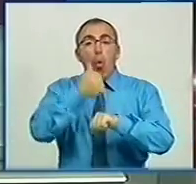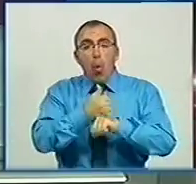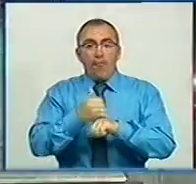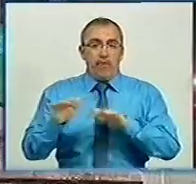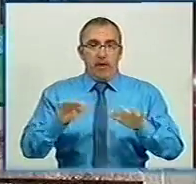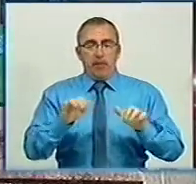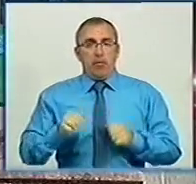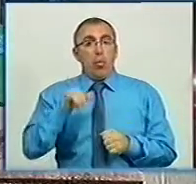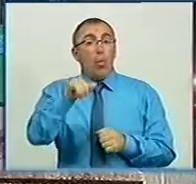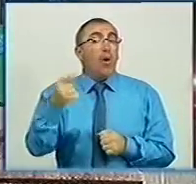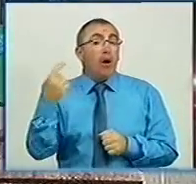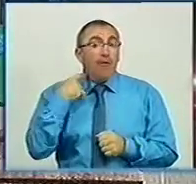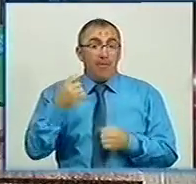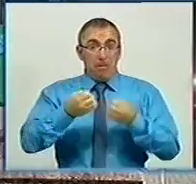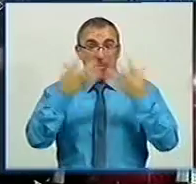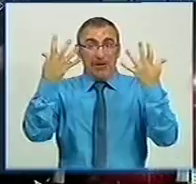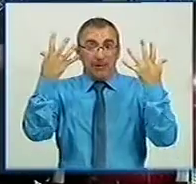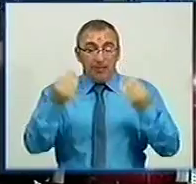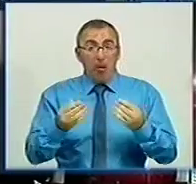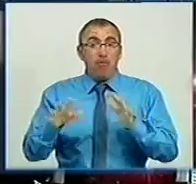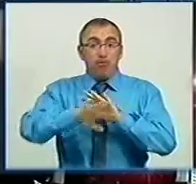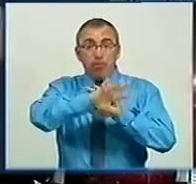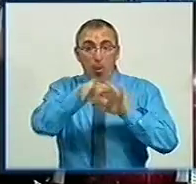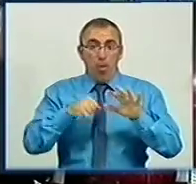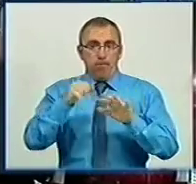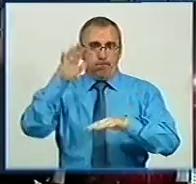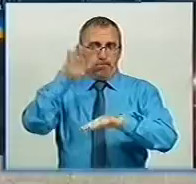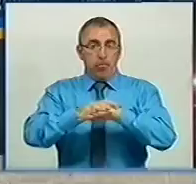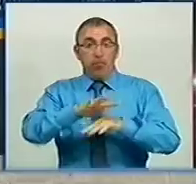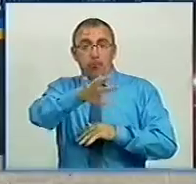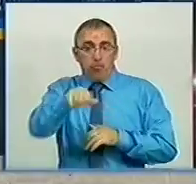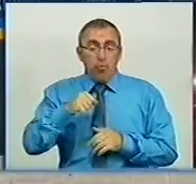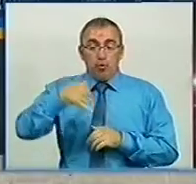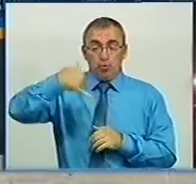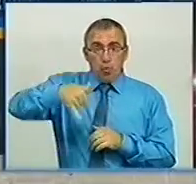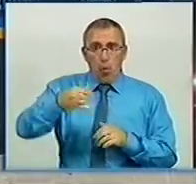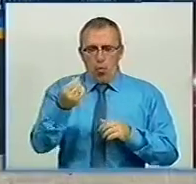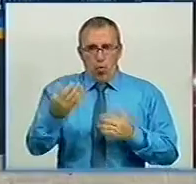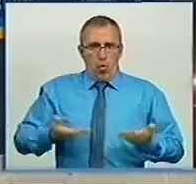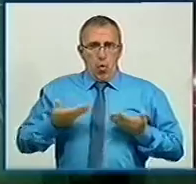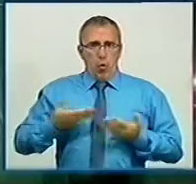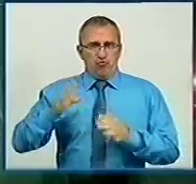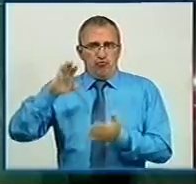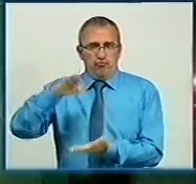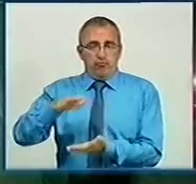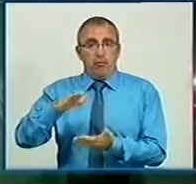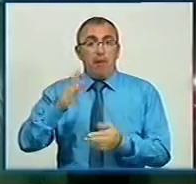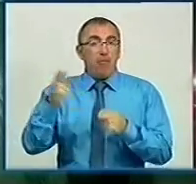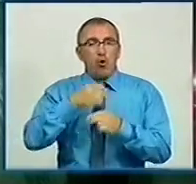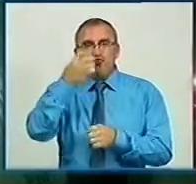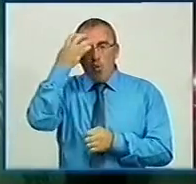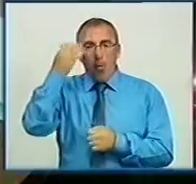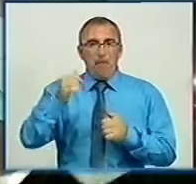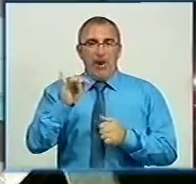У Кіровограді серед білого дня пограбували банк, поцупали сумку з готівкою. Без чорного